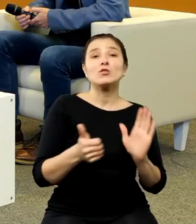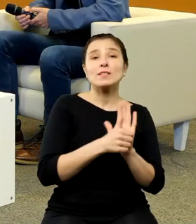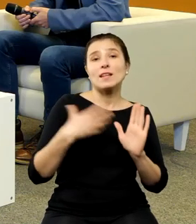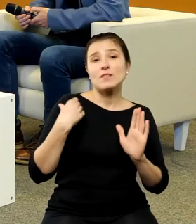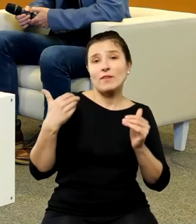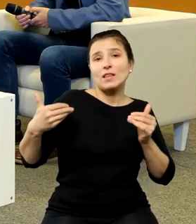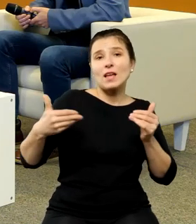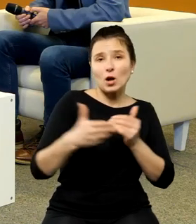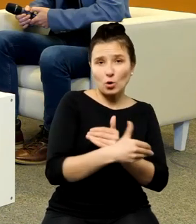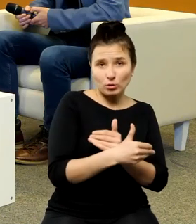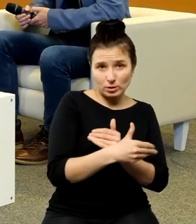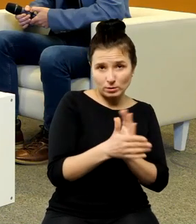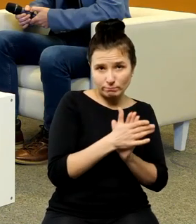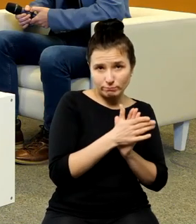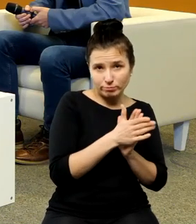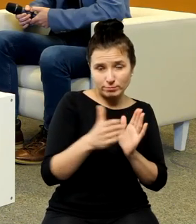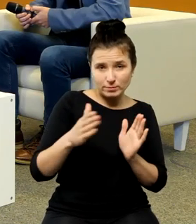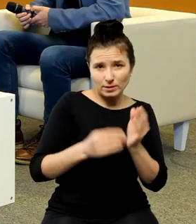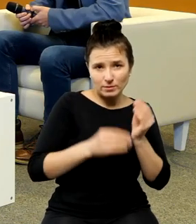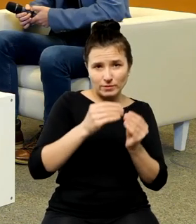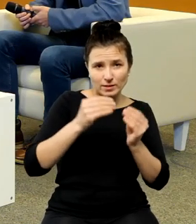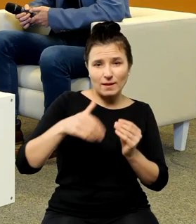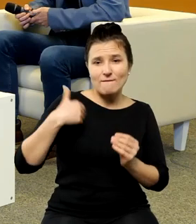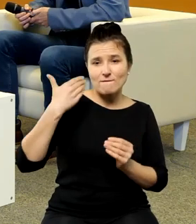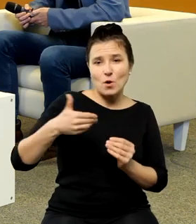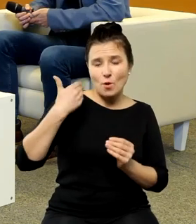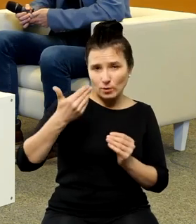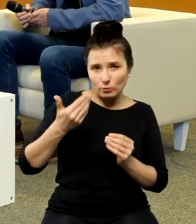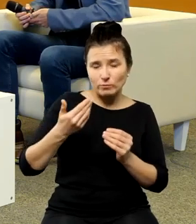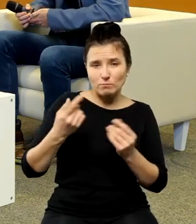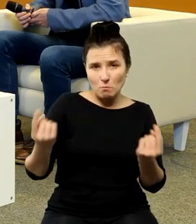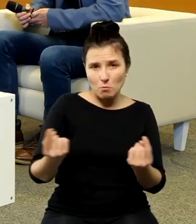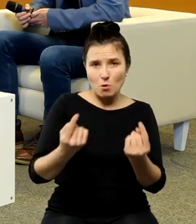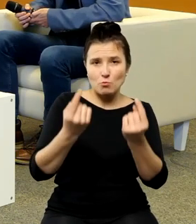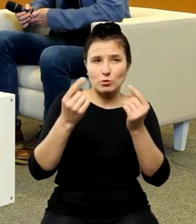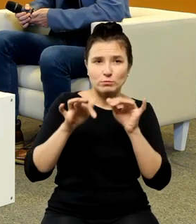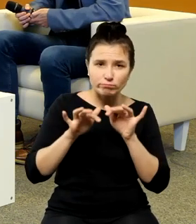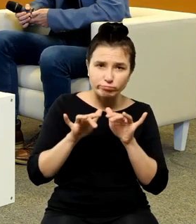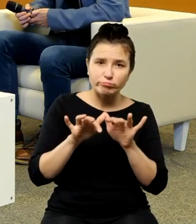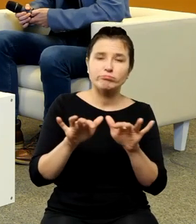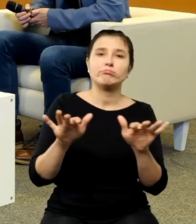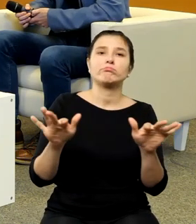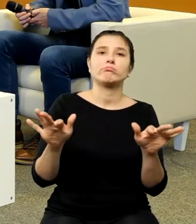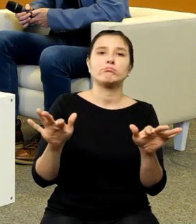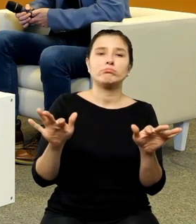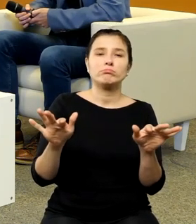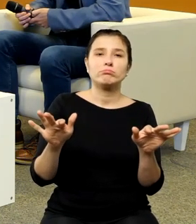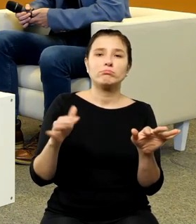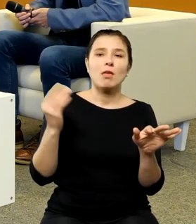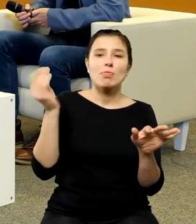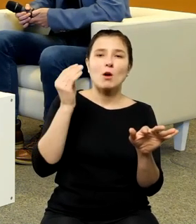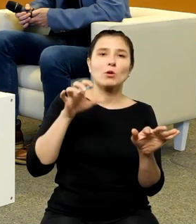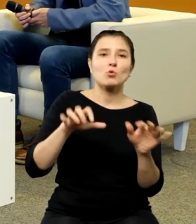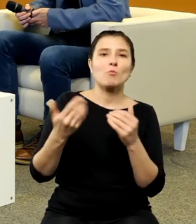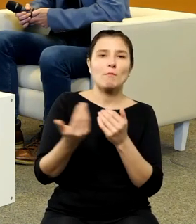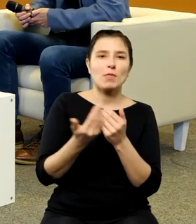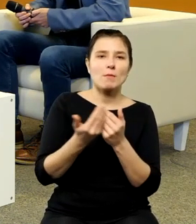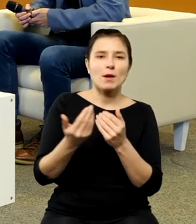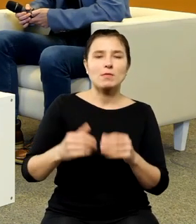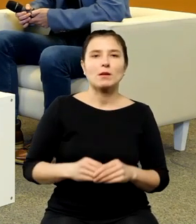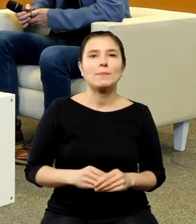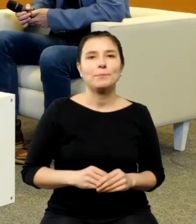jest coraz więcej wykładów popularyzujących nauki matematyczne,